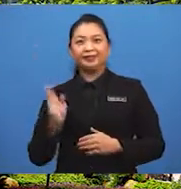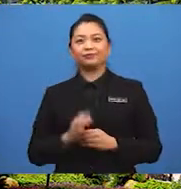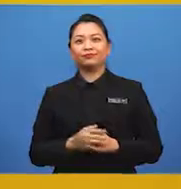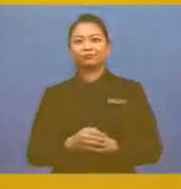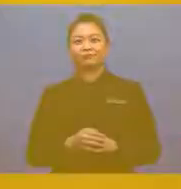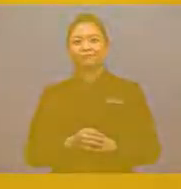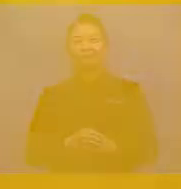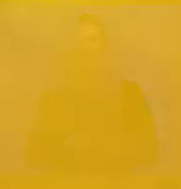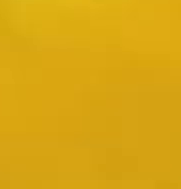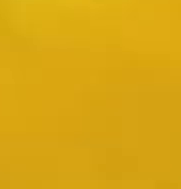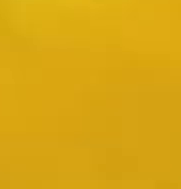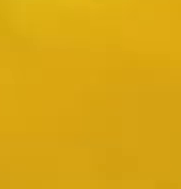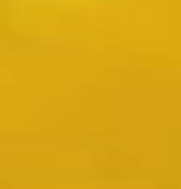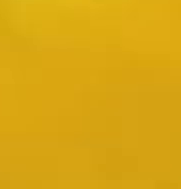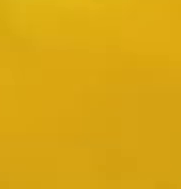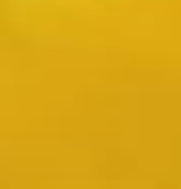slide.